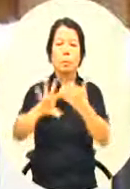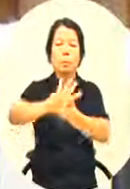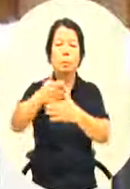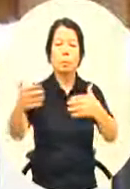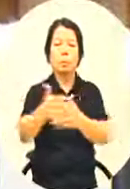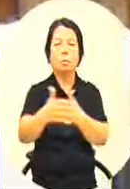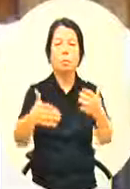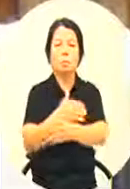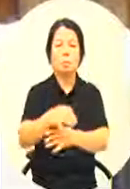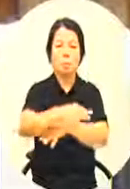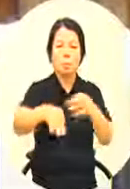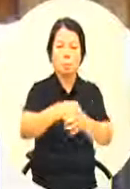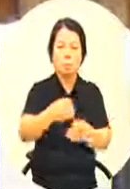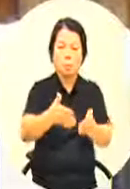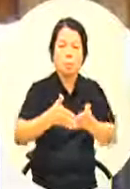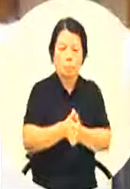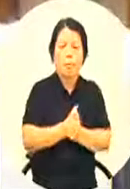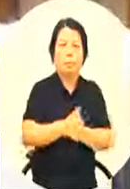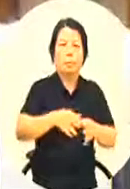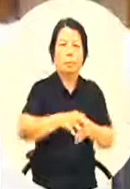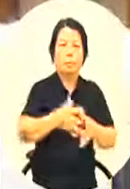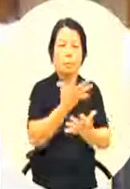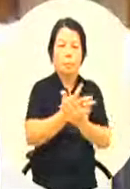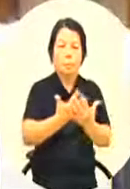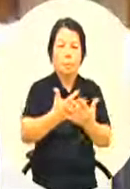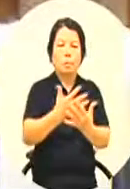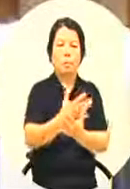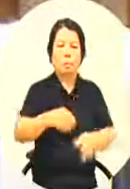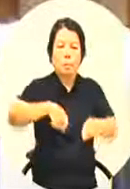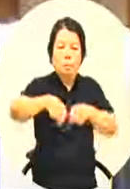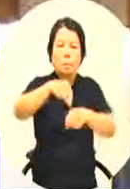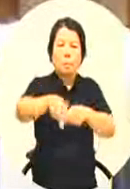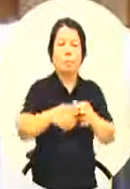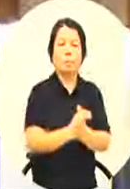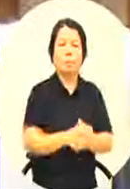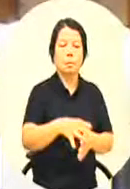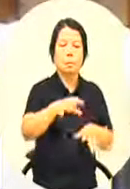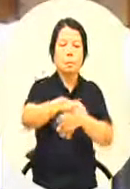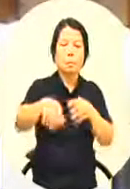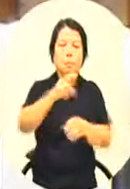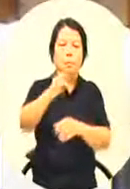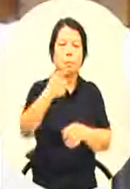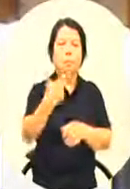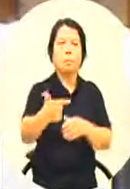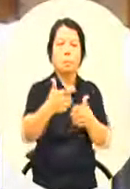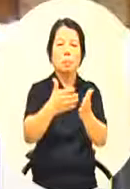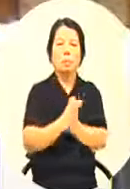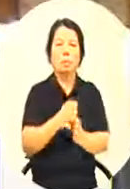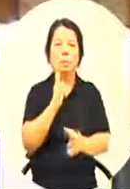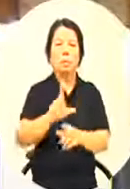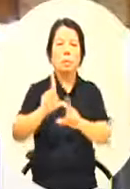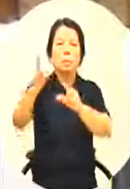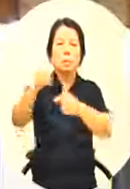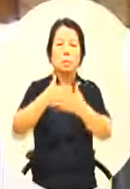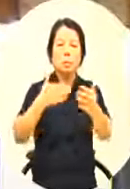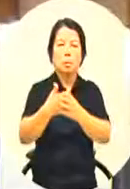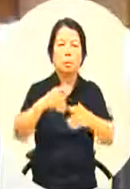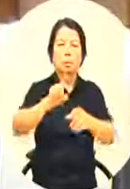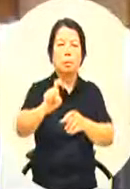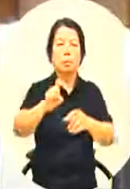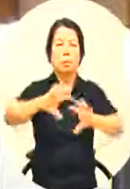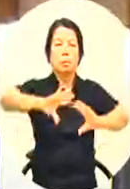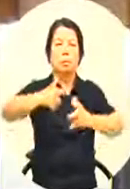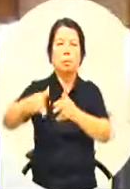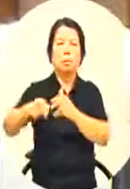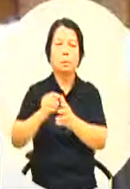一个整体布局那他锁定的国家呢,刚刚教育局长提到是16个其实他是包括了东协十国,东协十国就是我们常